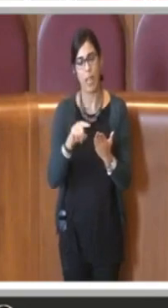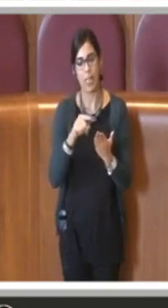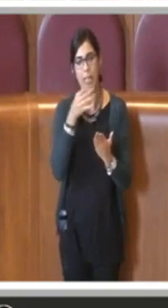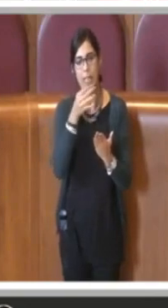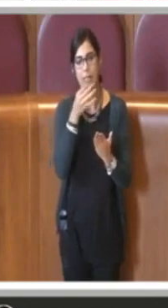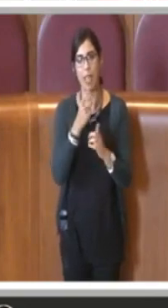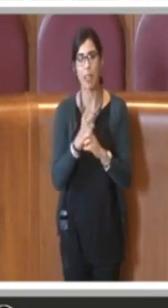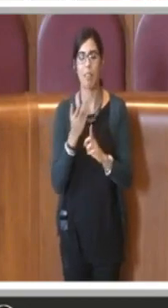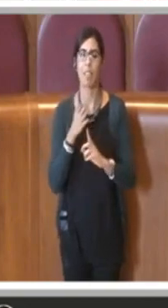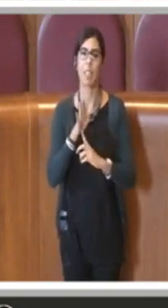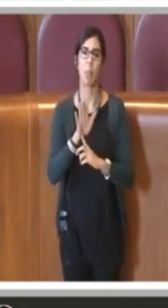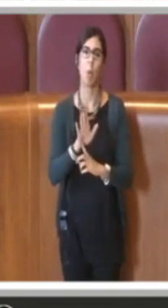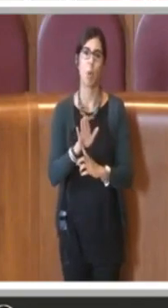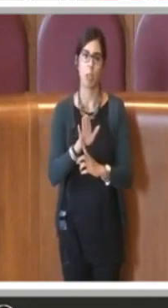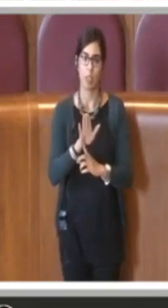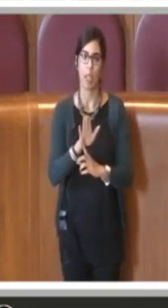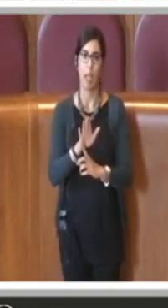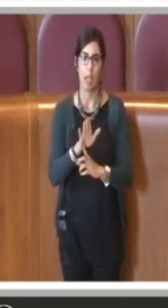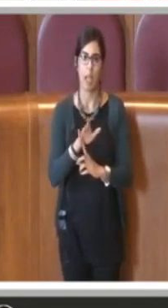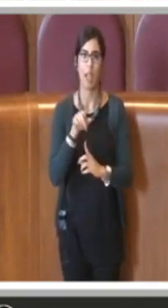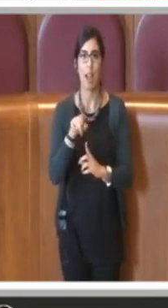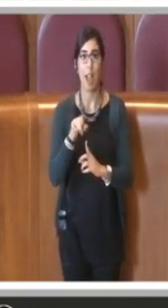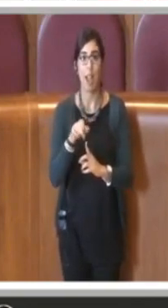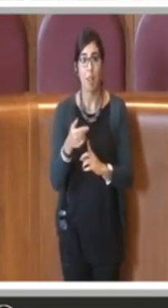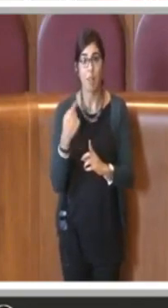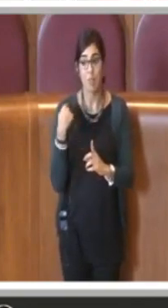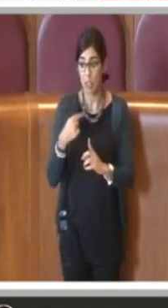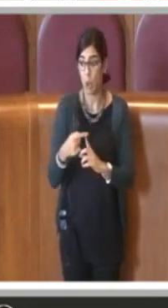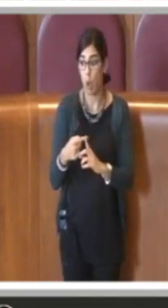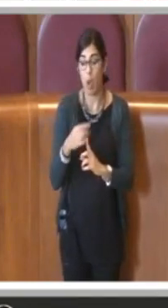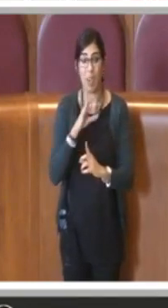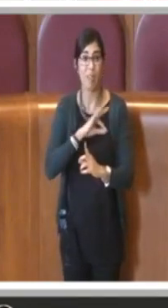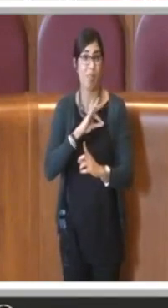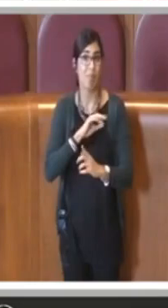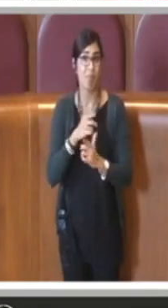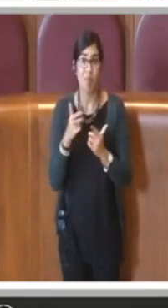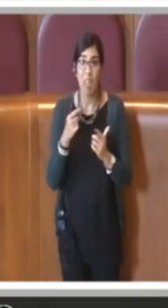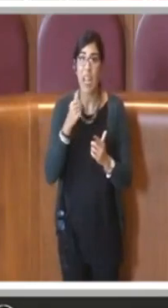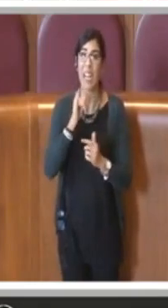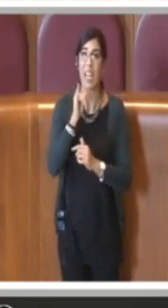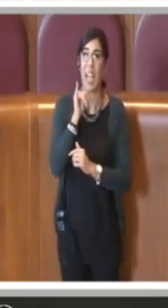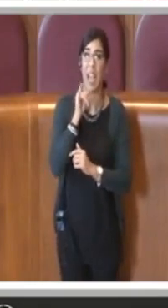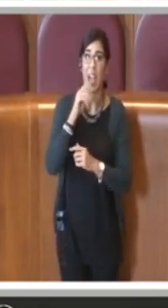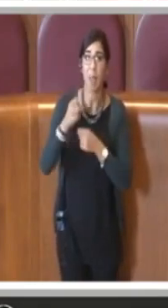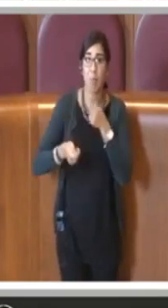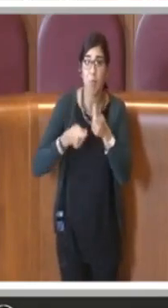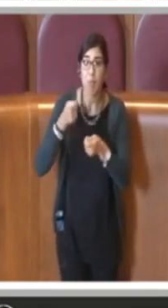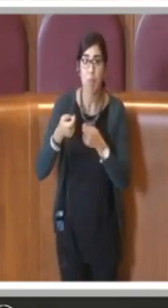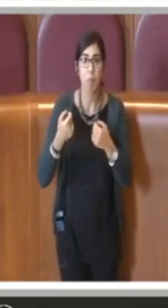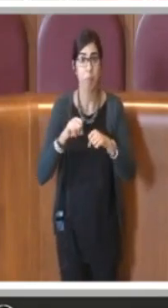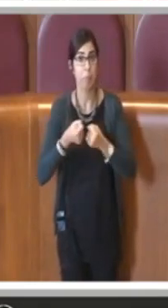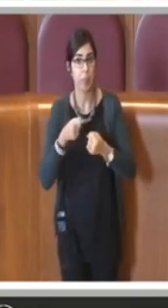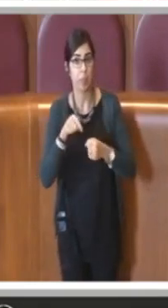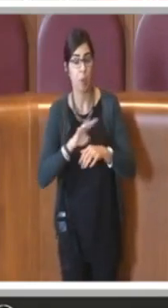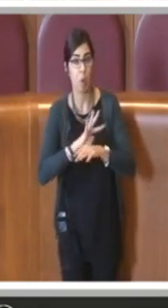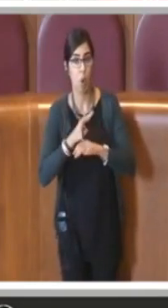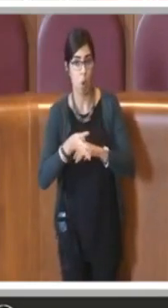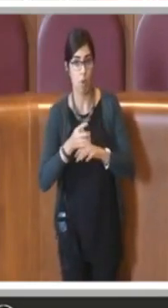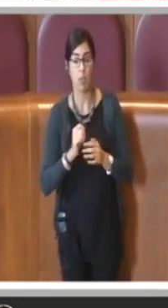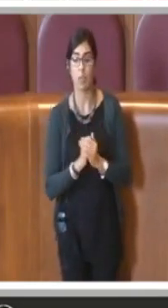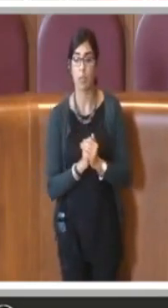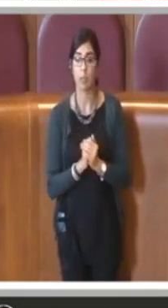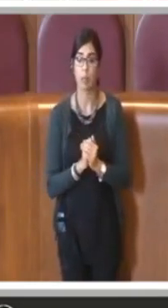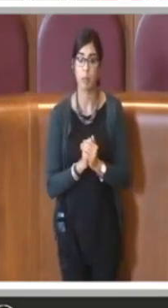la dimostrazione delle mancate entrate o dei maggiori costi direttamente connessi alla crisi che stiamo vivendo